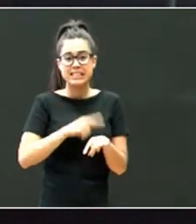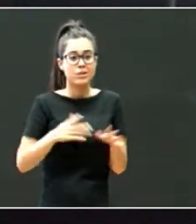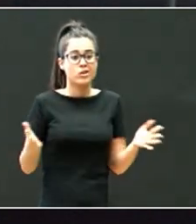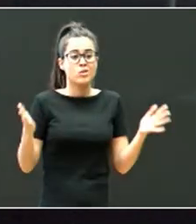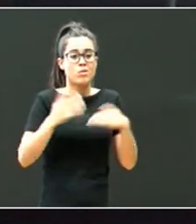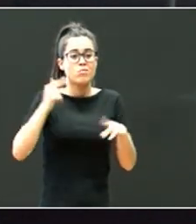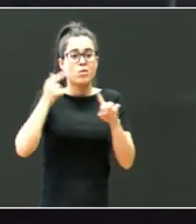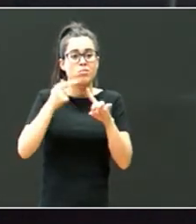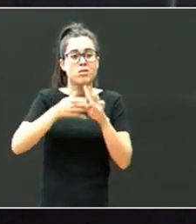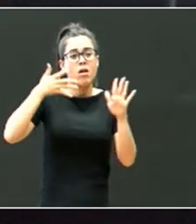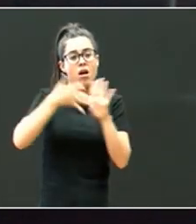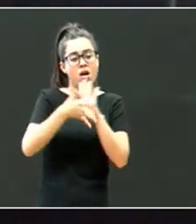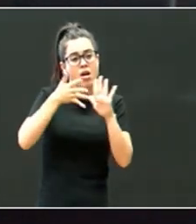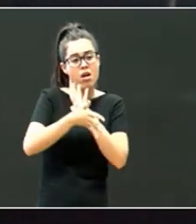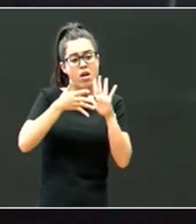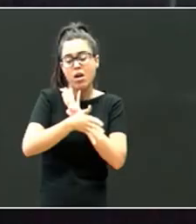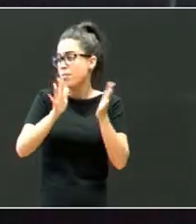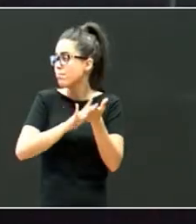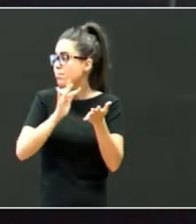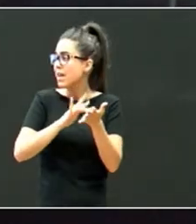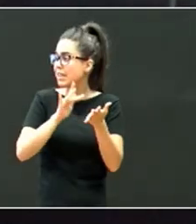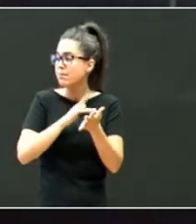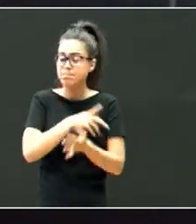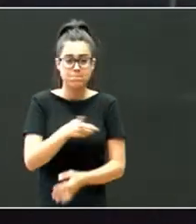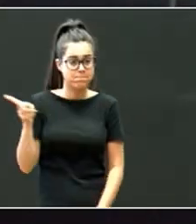azaltzeko, pagina honen,